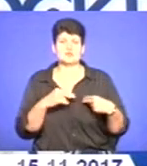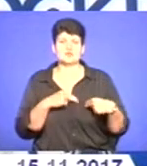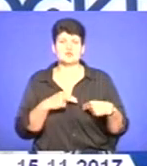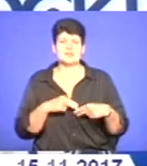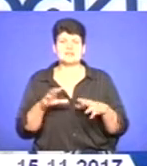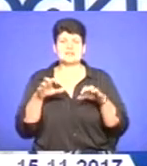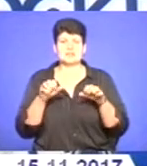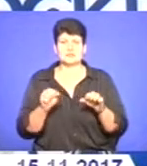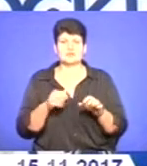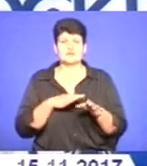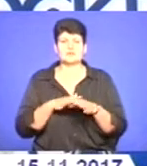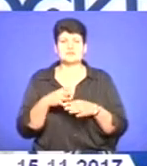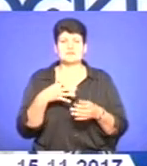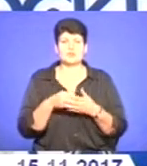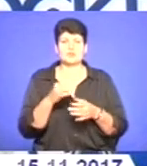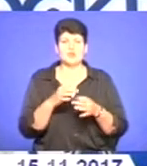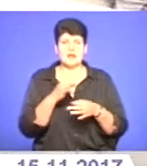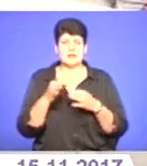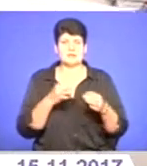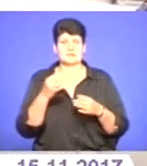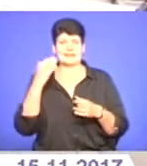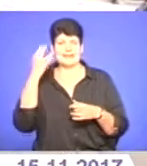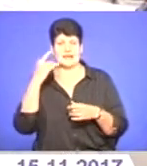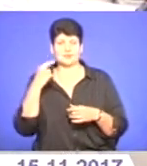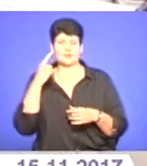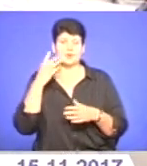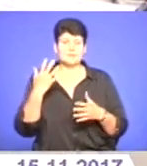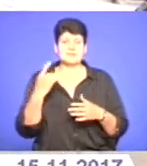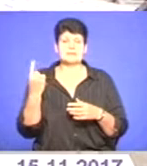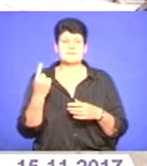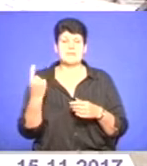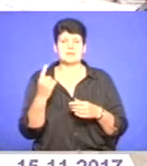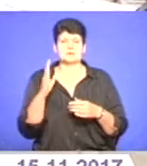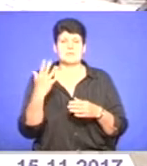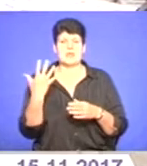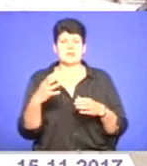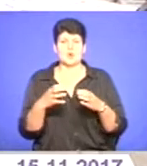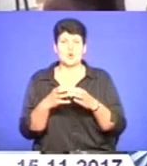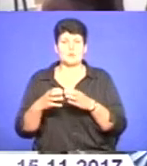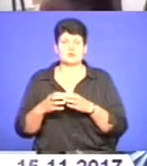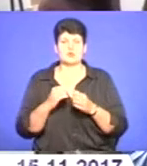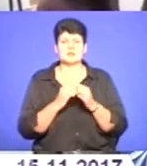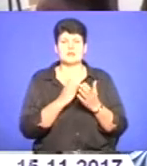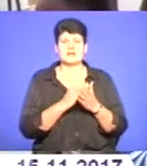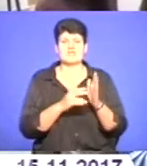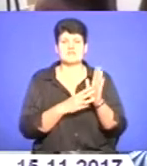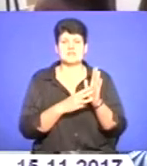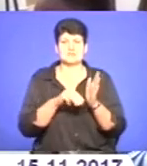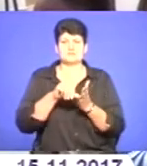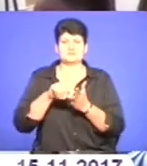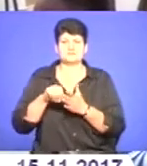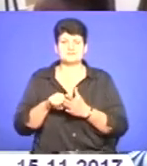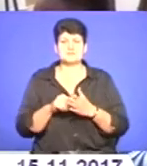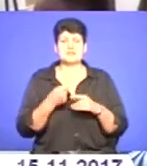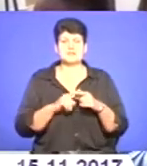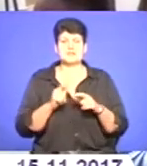владою в реалізації своїх проєктів, своїх ідей та думок. За перші змагатимуться 5 команд, у кожній 8 учасників. Це будуть студенти